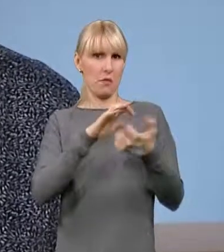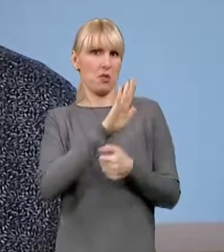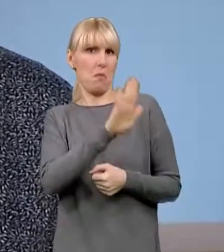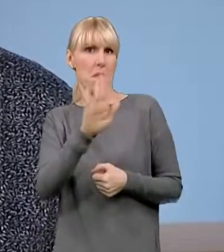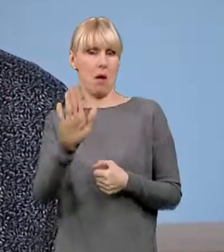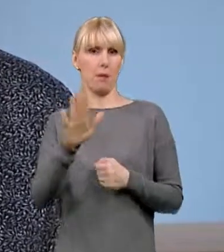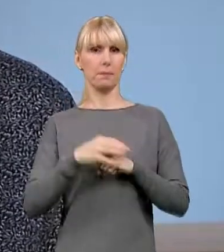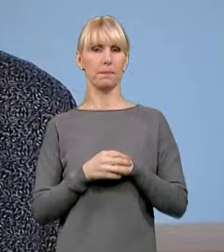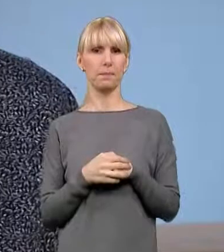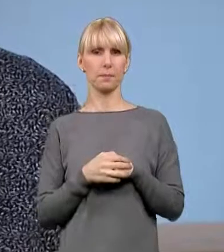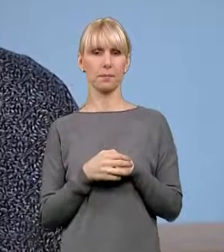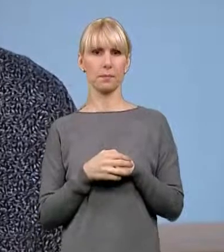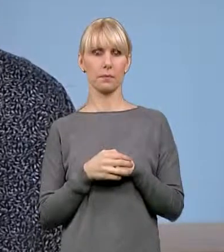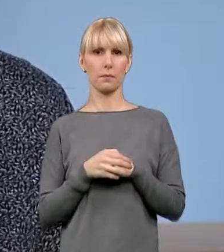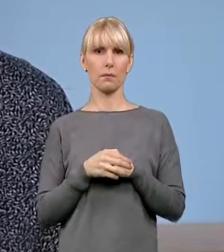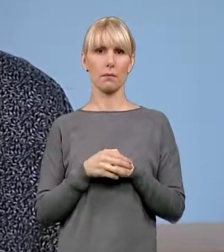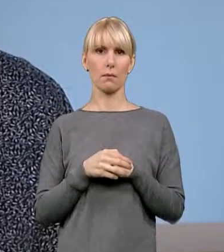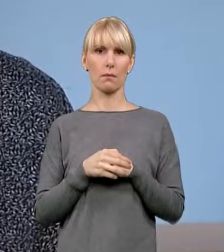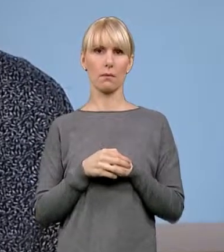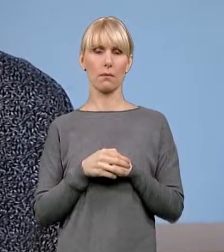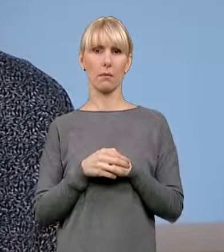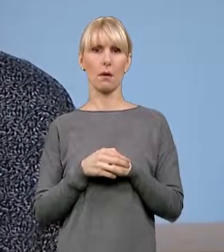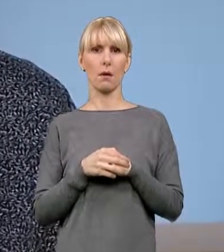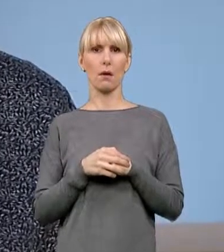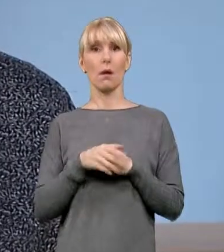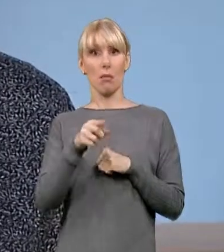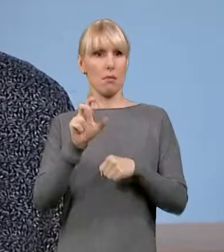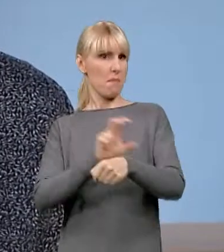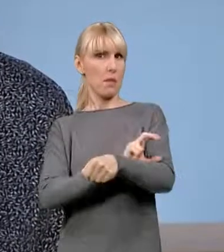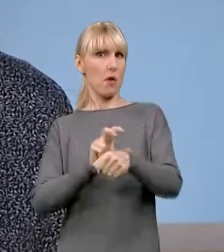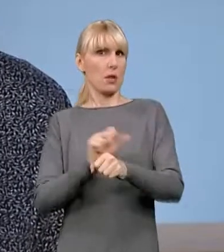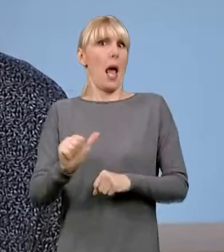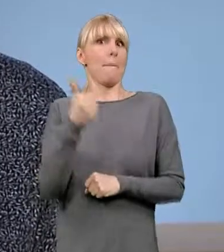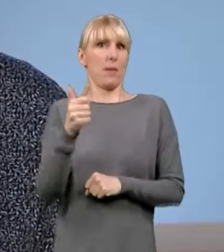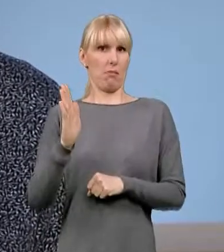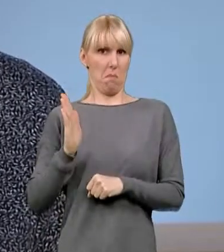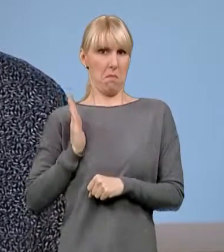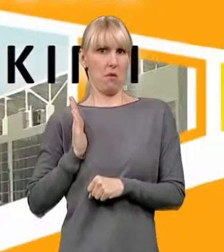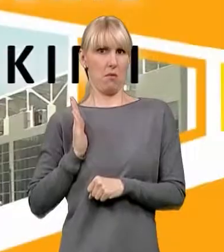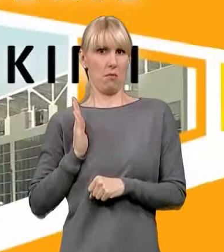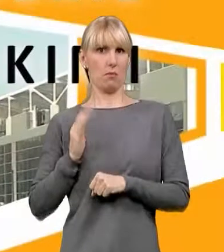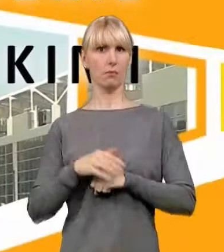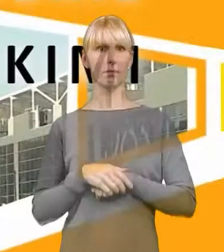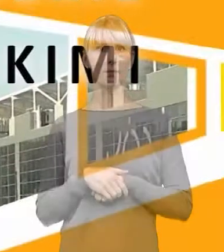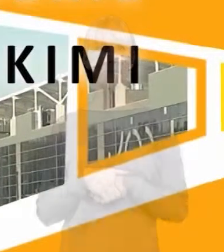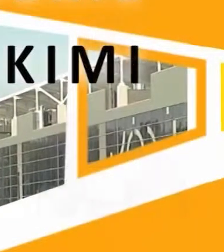w tej części Europy do tej pory były nieobecne, więc projekt był bardzo ambitny. To było duże wyzwanie.